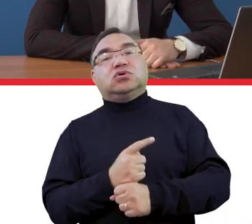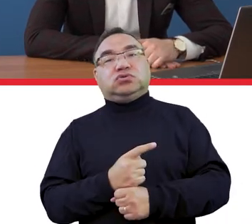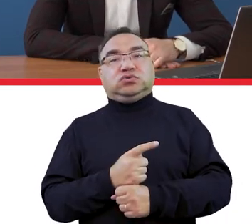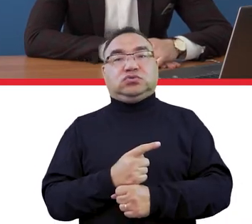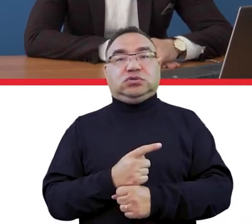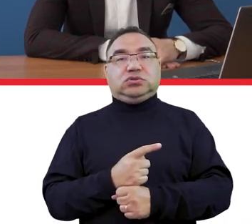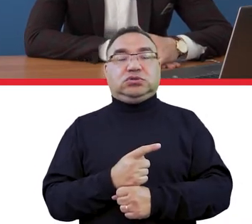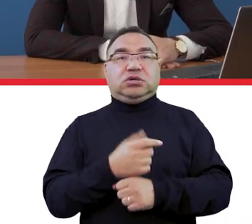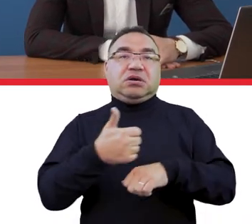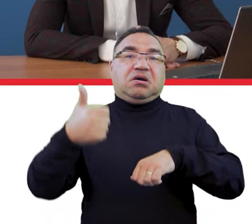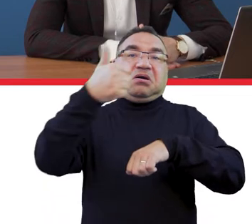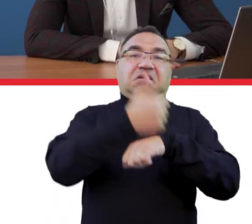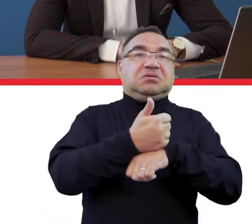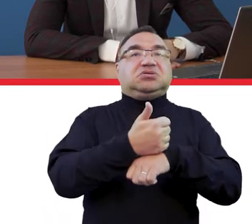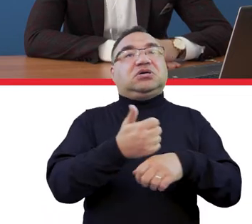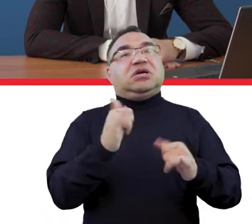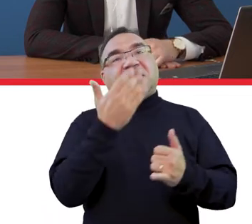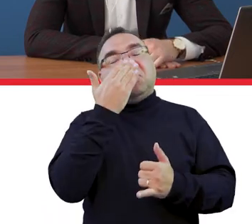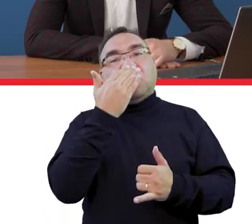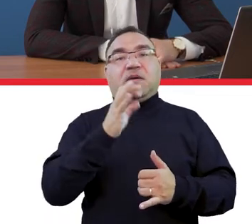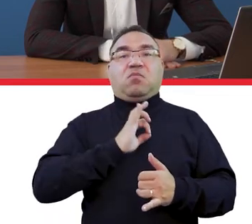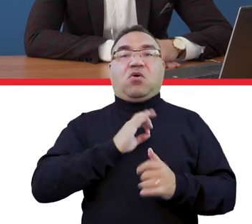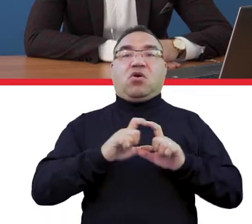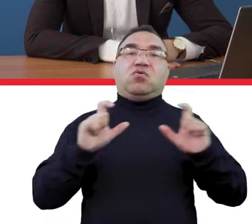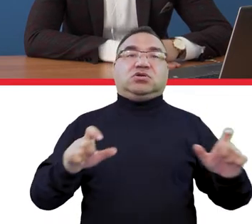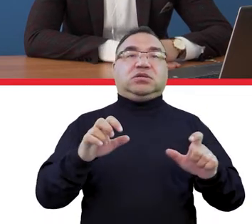Rektor, ministerstwo, może ktoś inny?